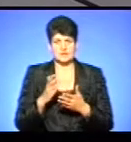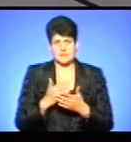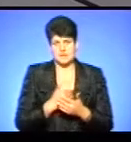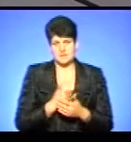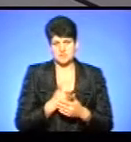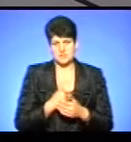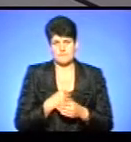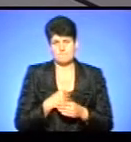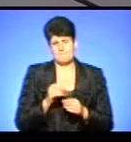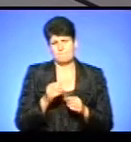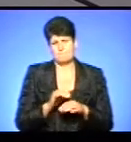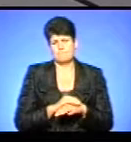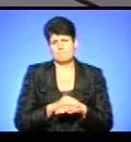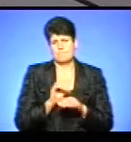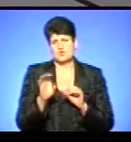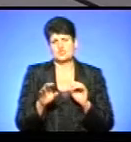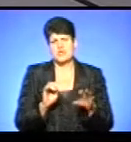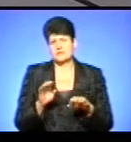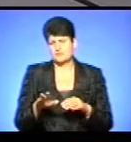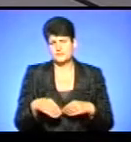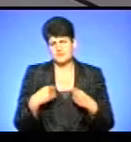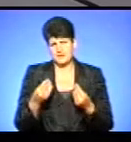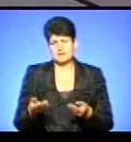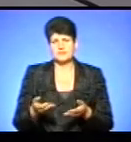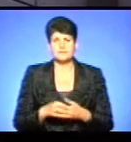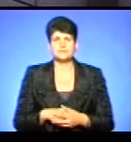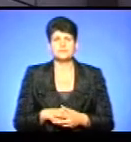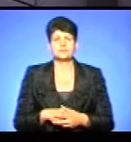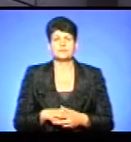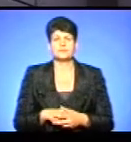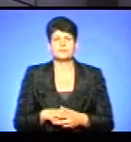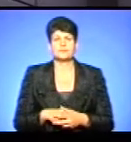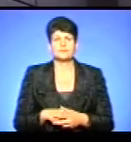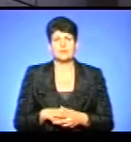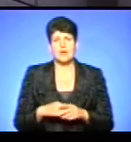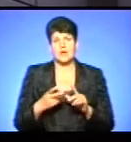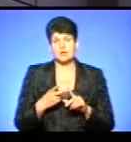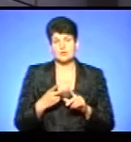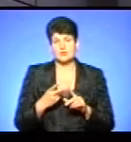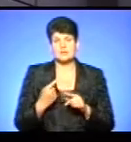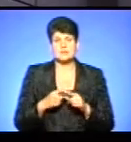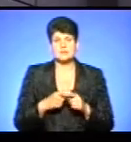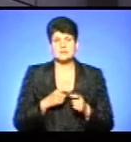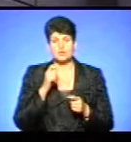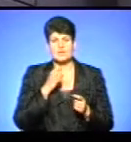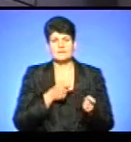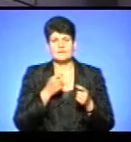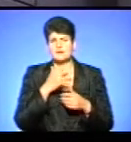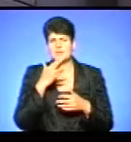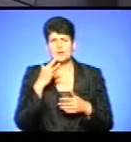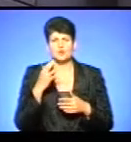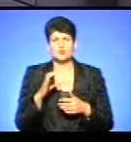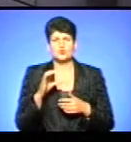Так, вони мали бажання якусь суму лишити, вони лишали. А другий спосіб – ми з України привезли дуже багато сувенірів.